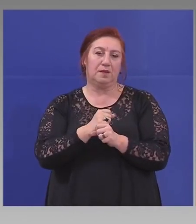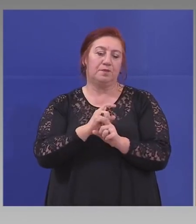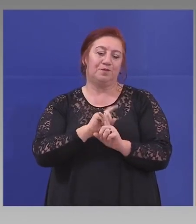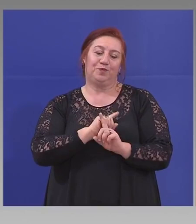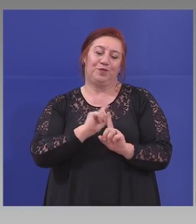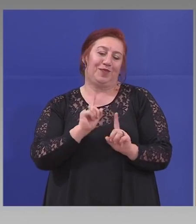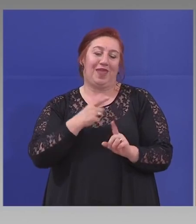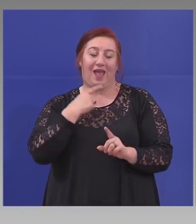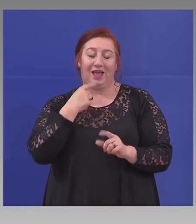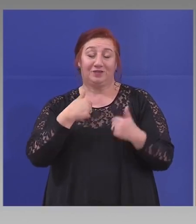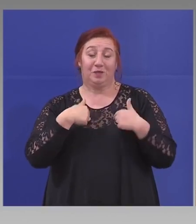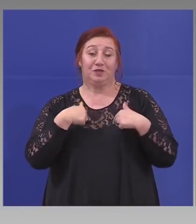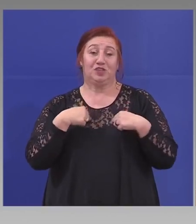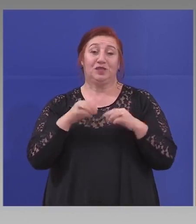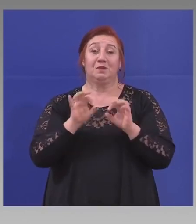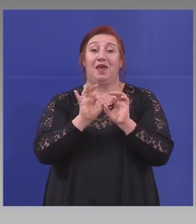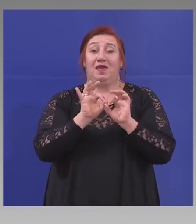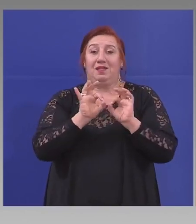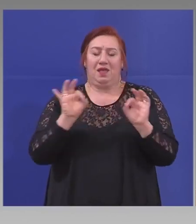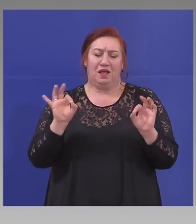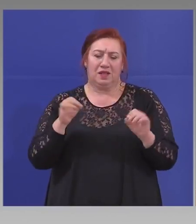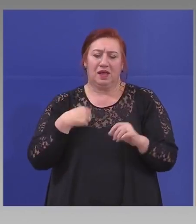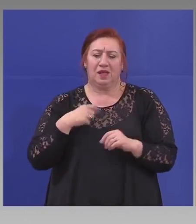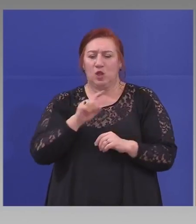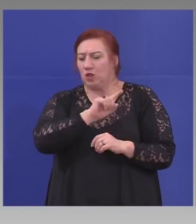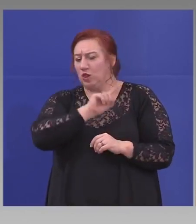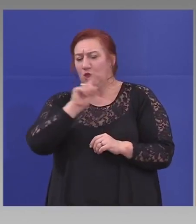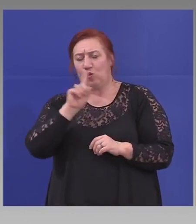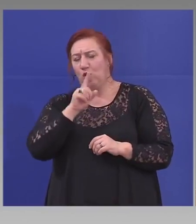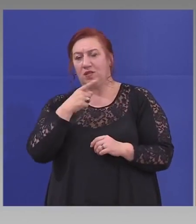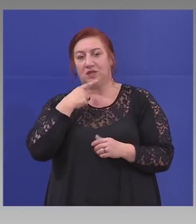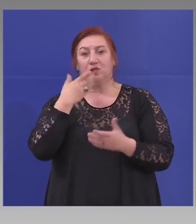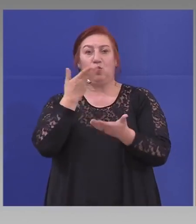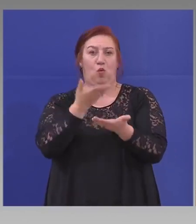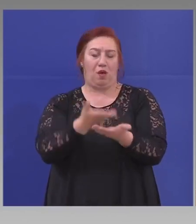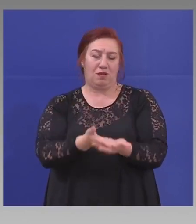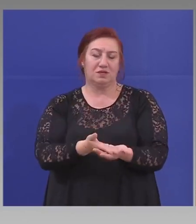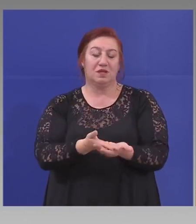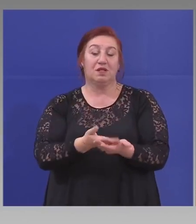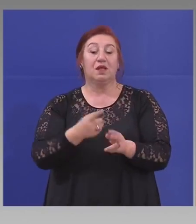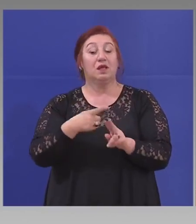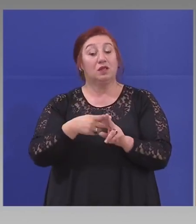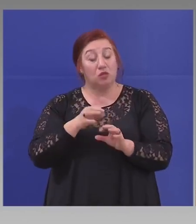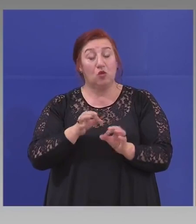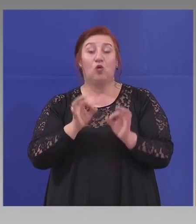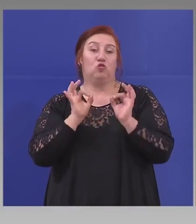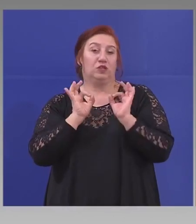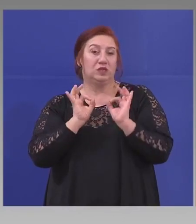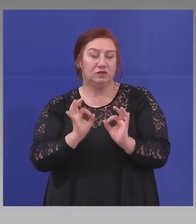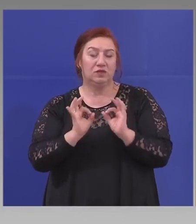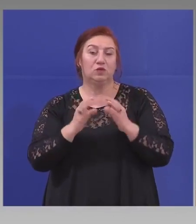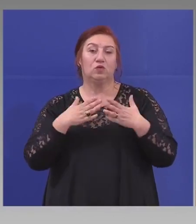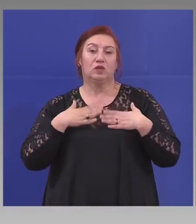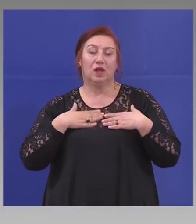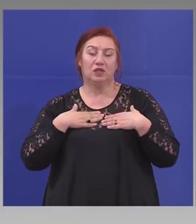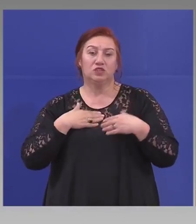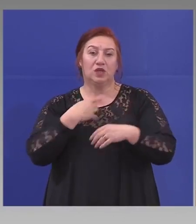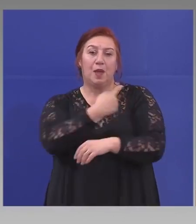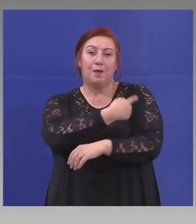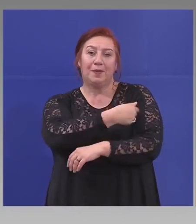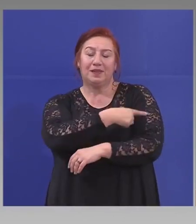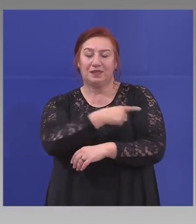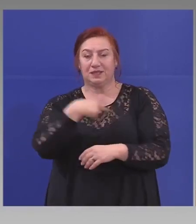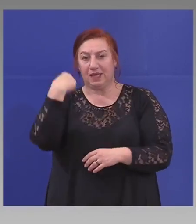идеални, никога, по никога тема не съм го твърдял, но, действително, нашите медицински лица,